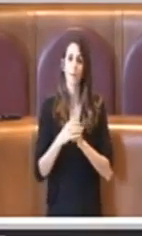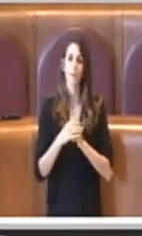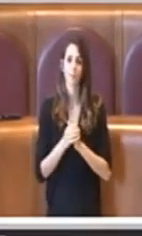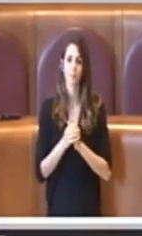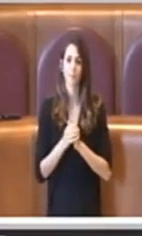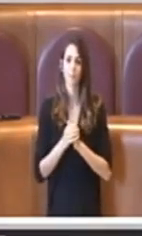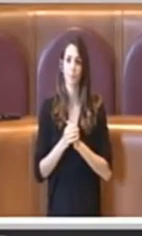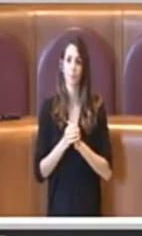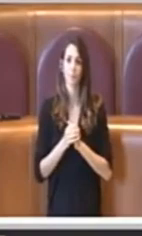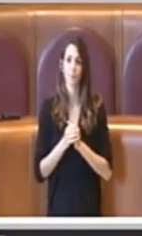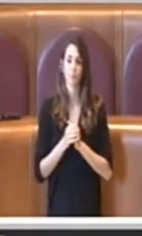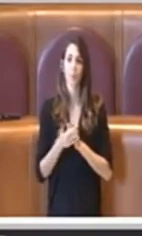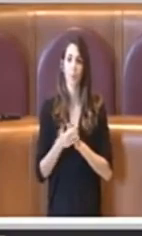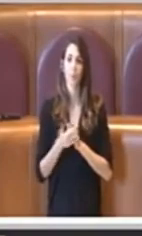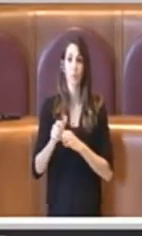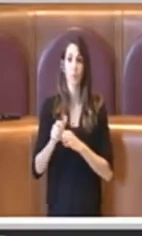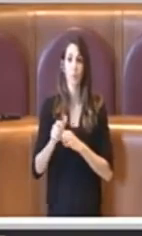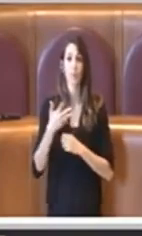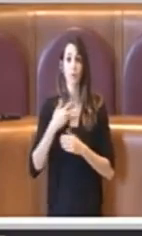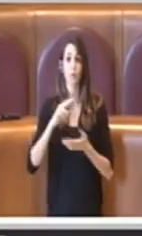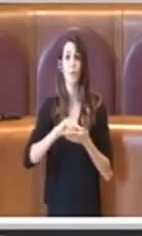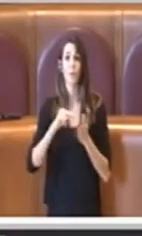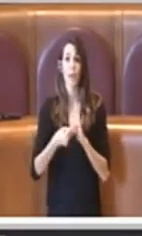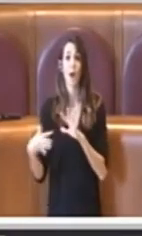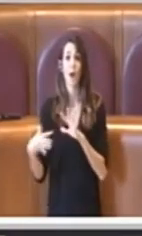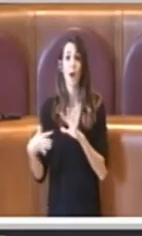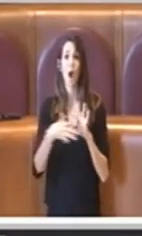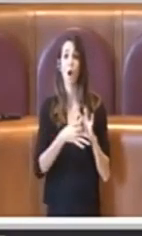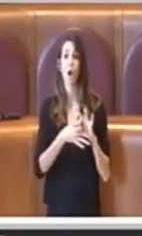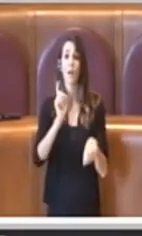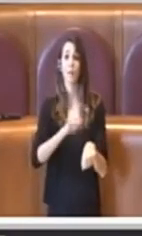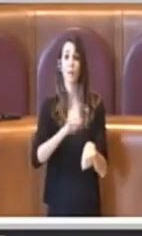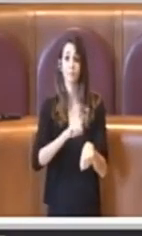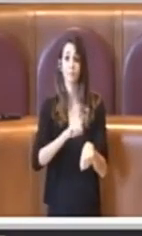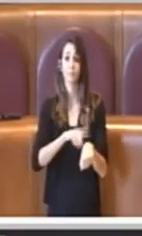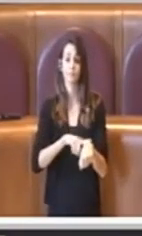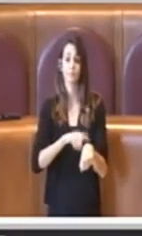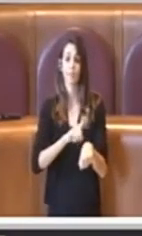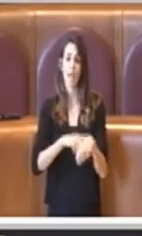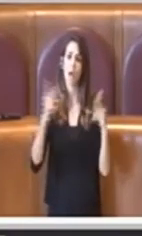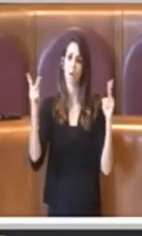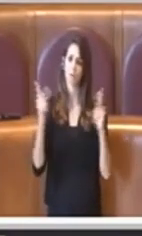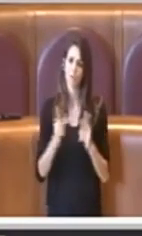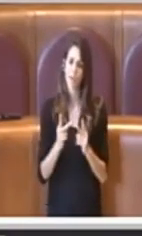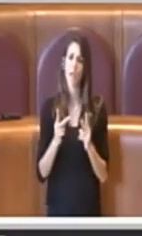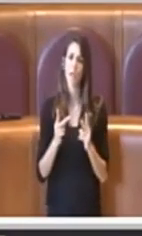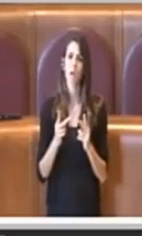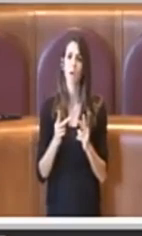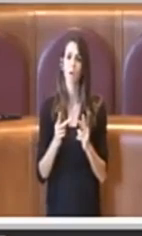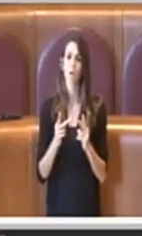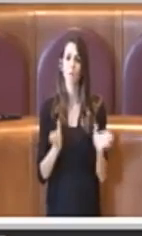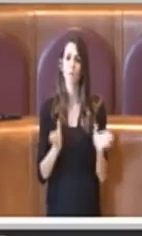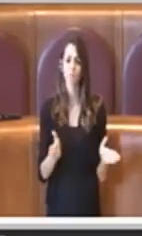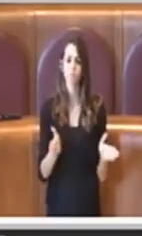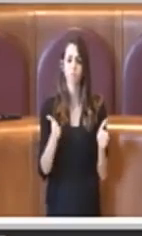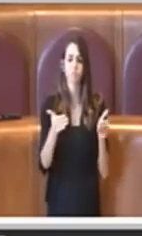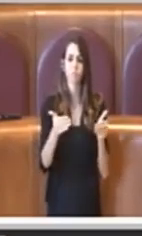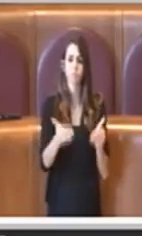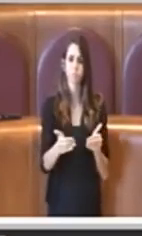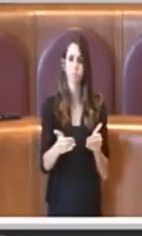c'è anche un problema di tempi. vero che per il comparto dove insiste